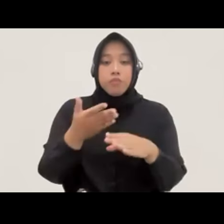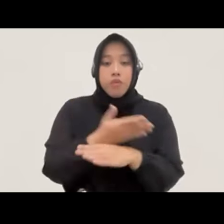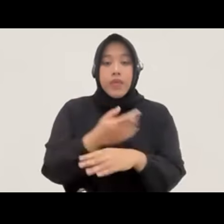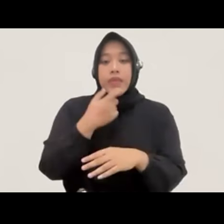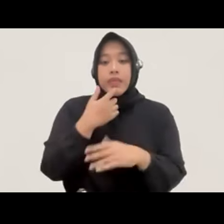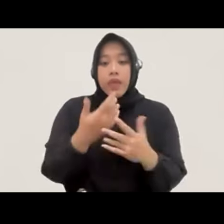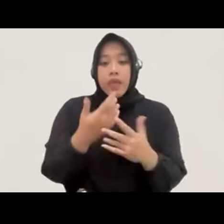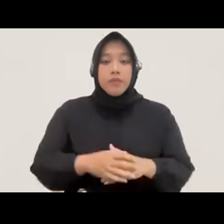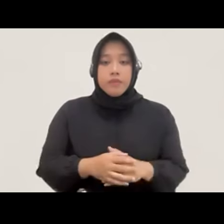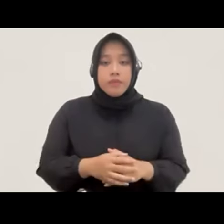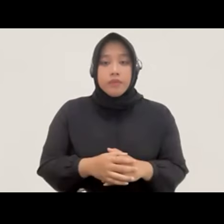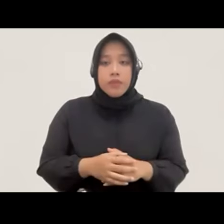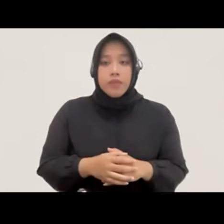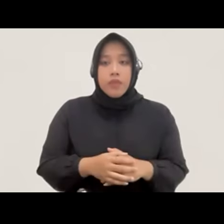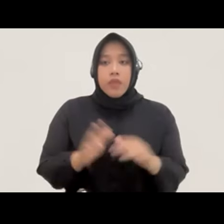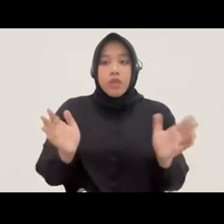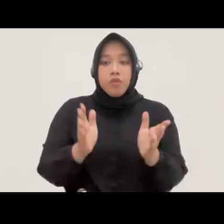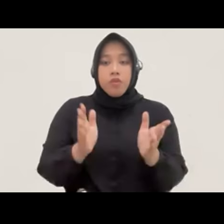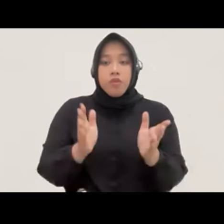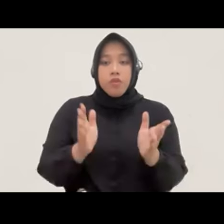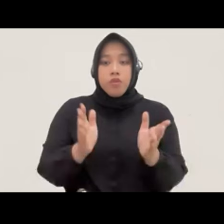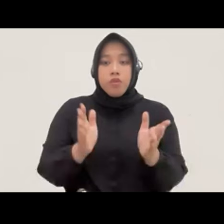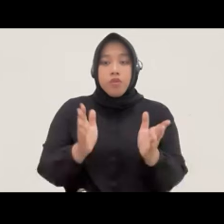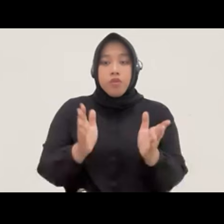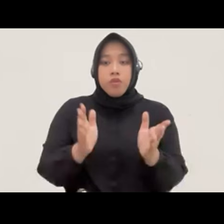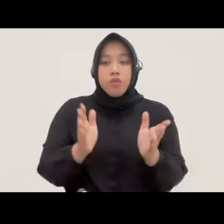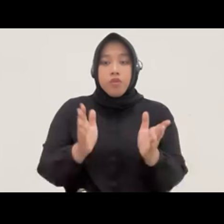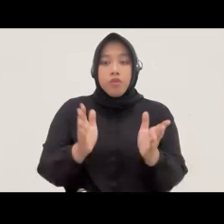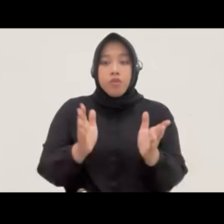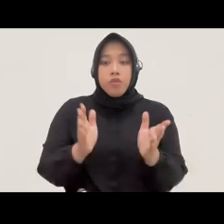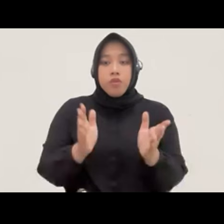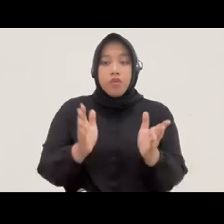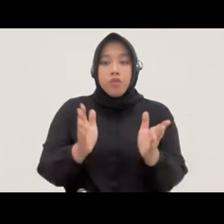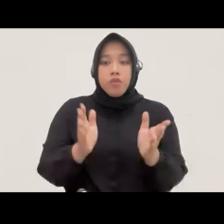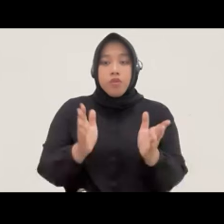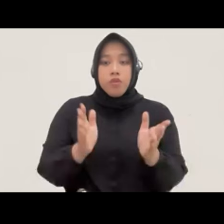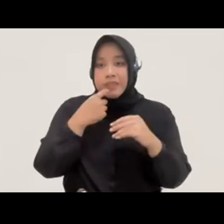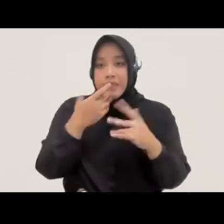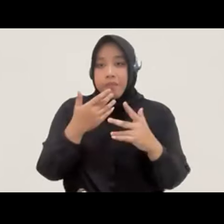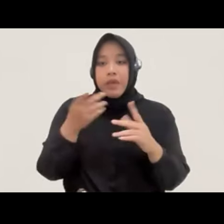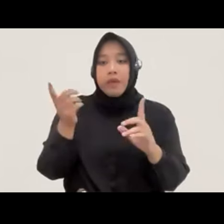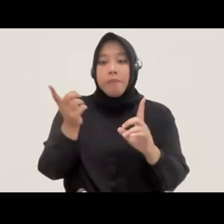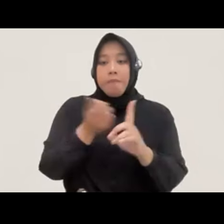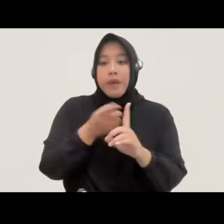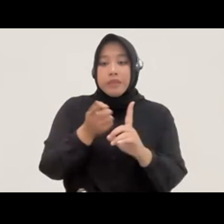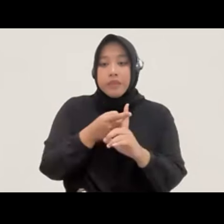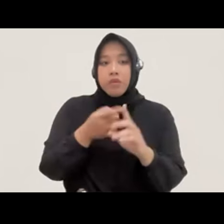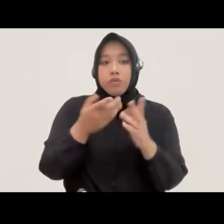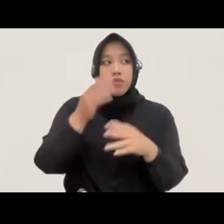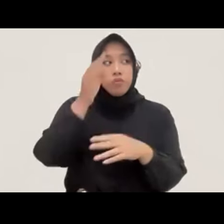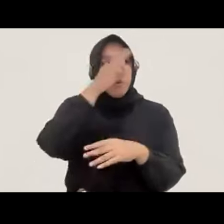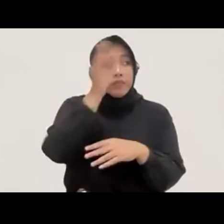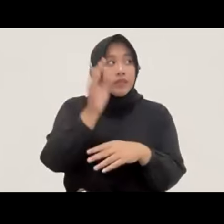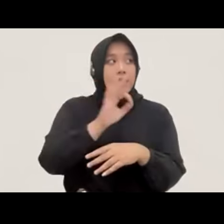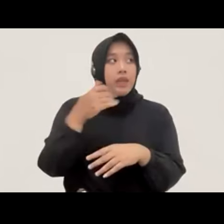berhasil mendorong RU Polri untuk tidak dibahas berarti kita juga bisa desak untuk Polri juga tidak lagi menggunakan atau